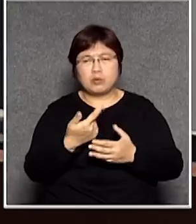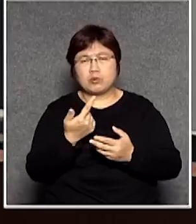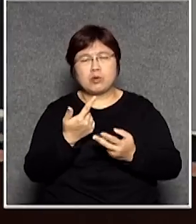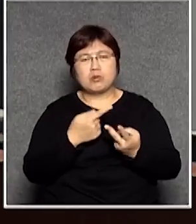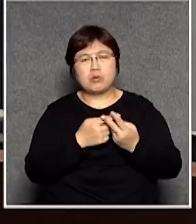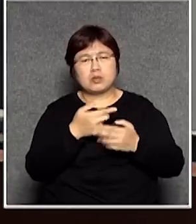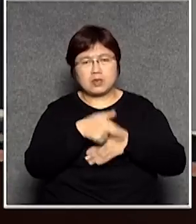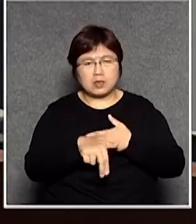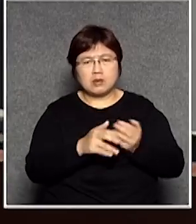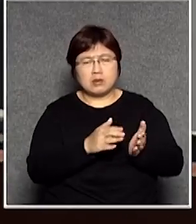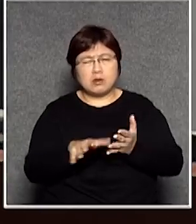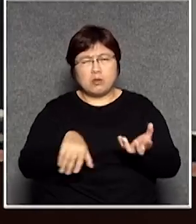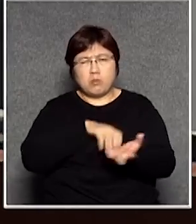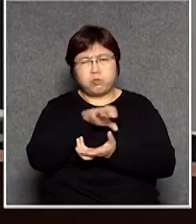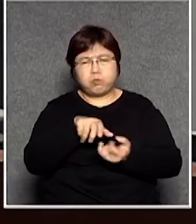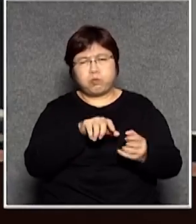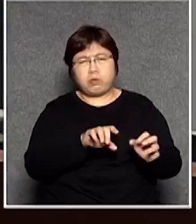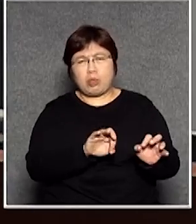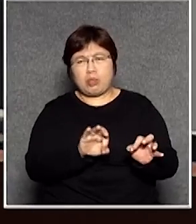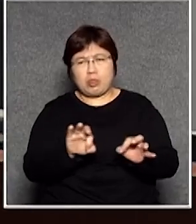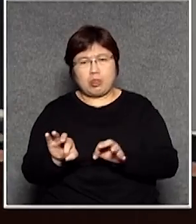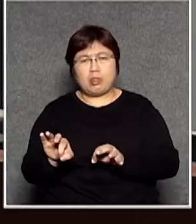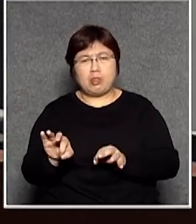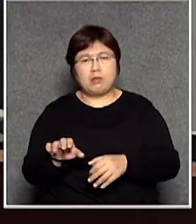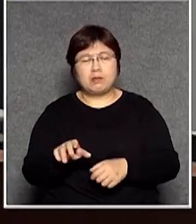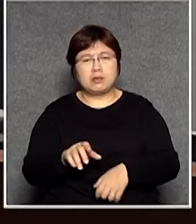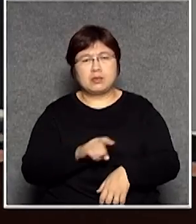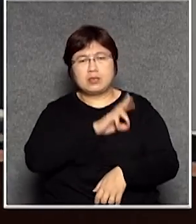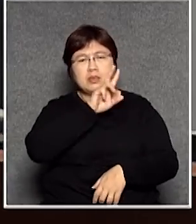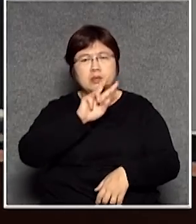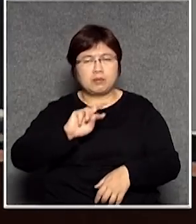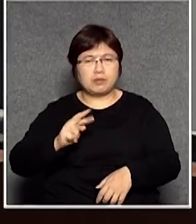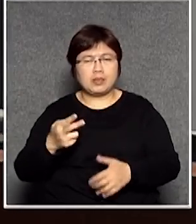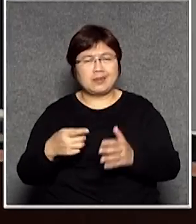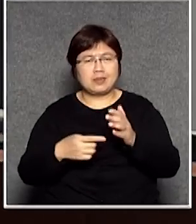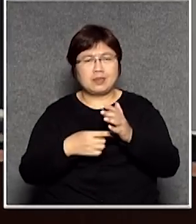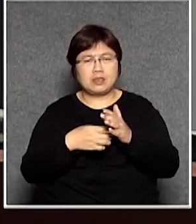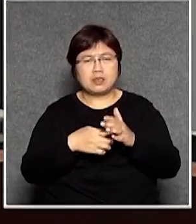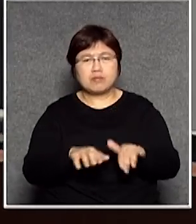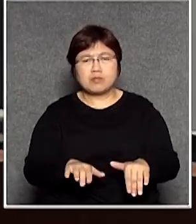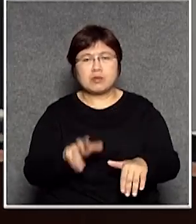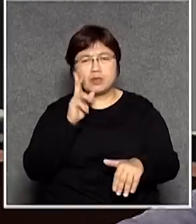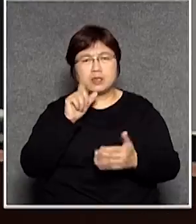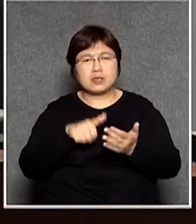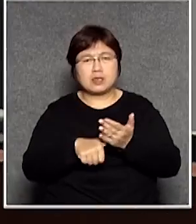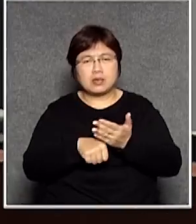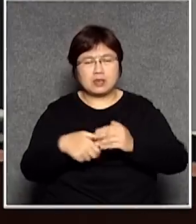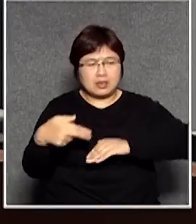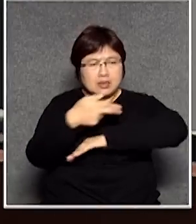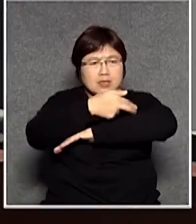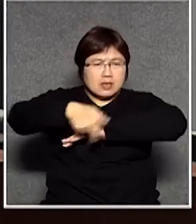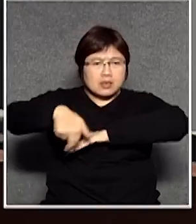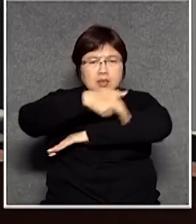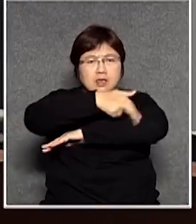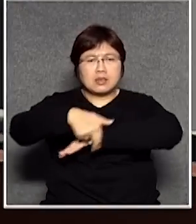混亂言誤其實都可以是把它自動化電子化的只是講對身份證用間尺去畫那樣東西